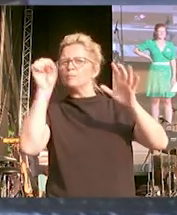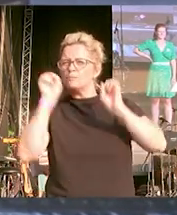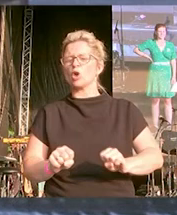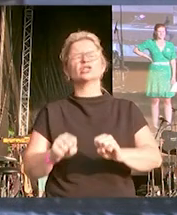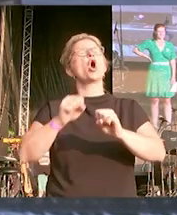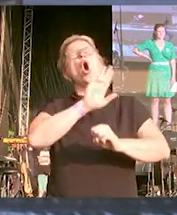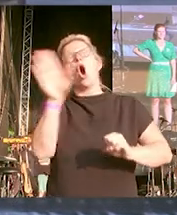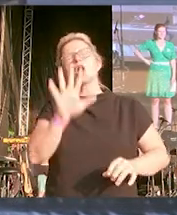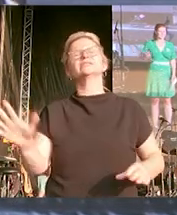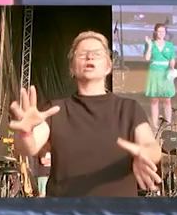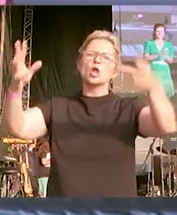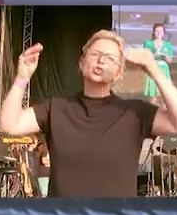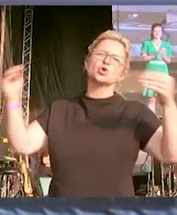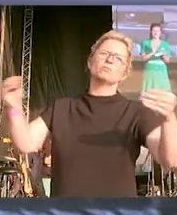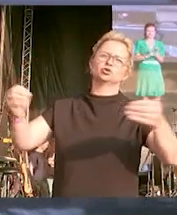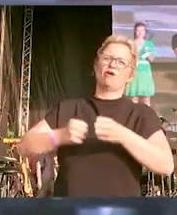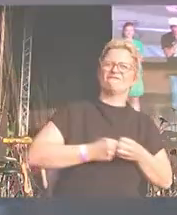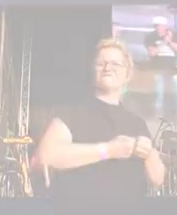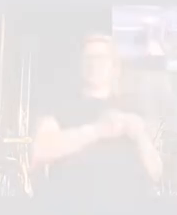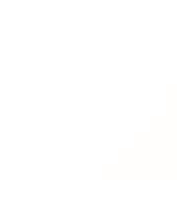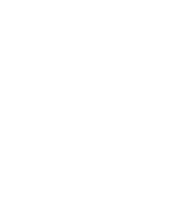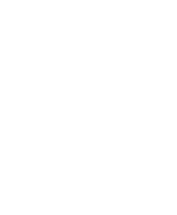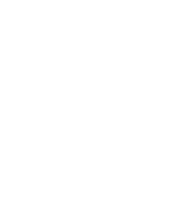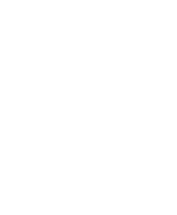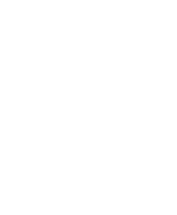vielfältig. Vielen Dank.